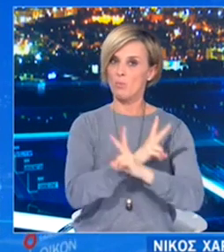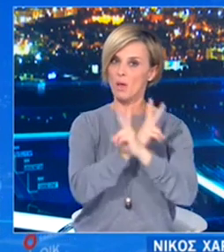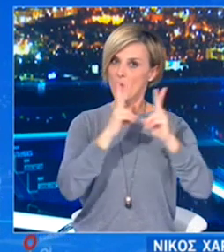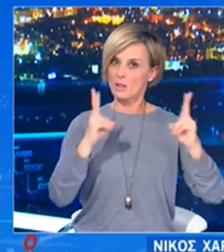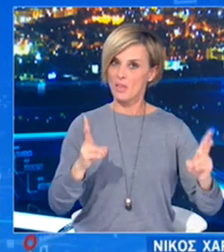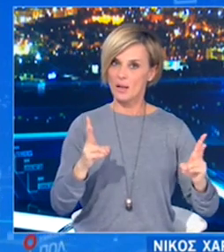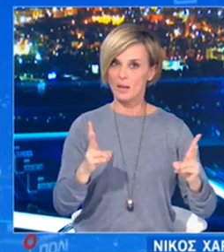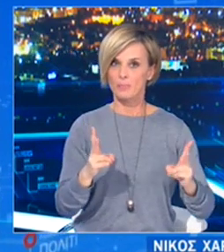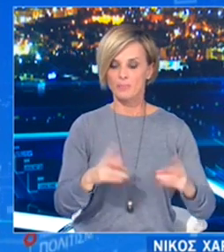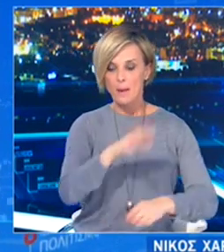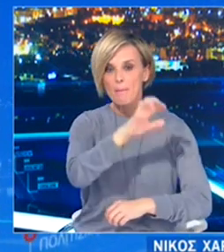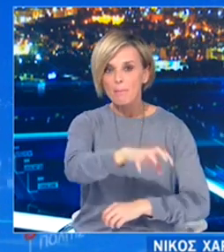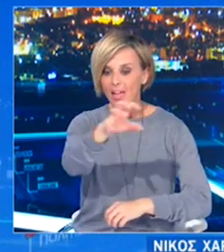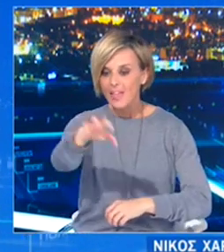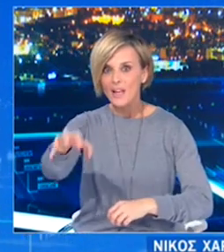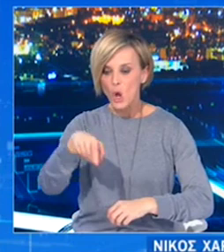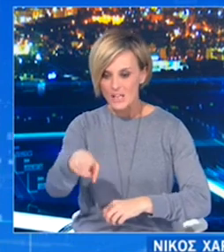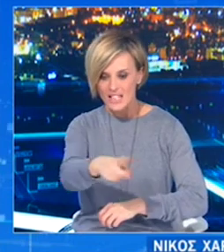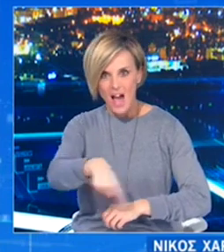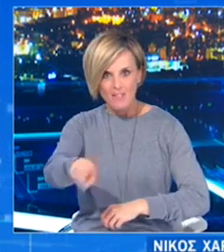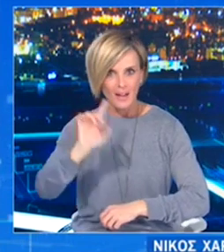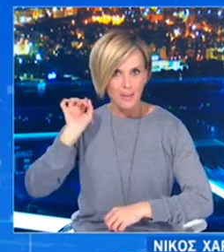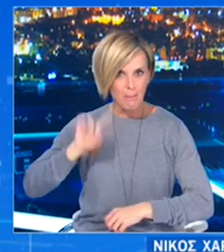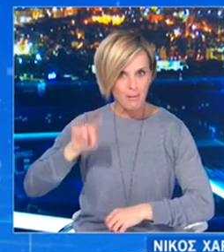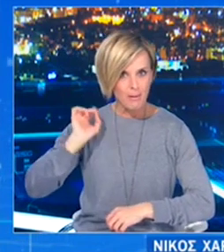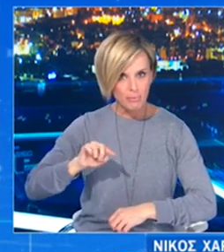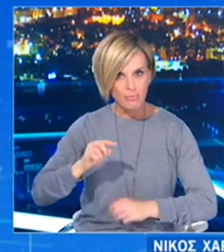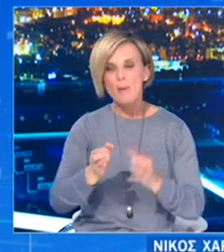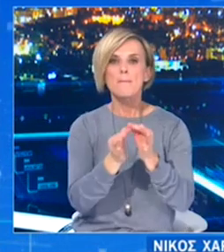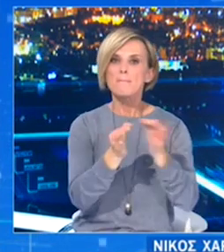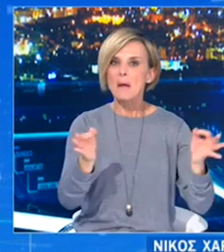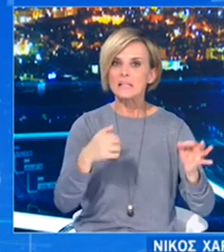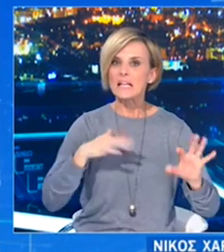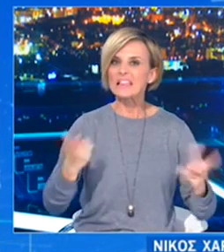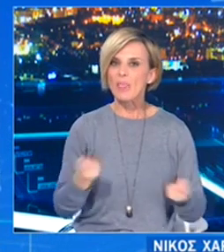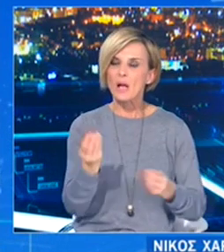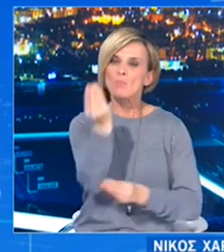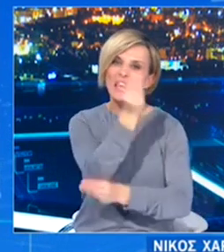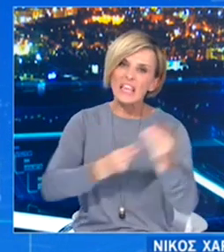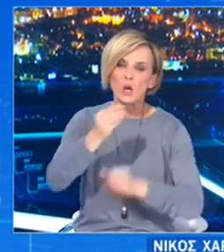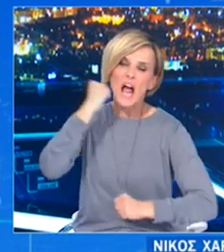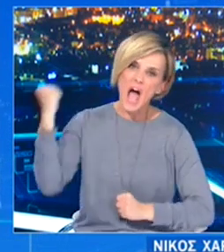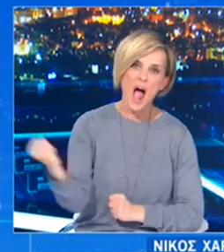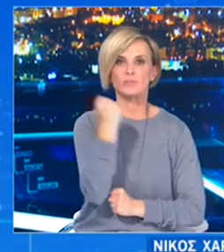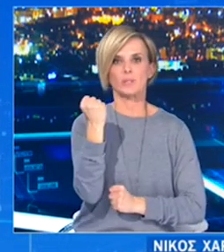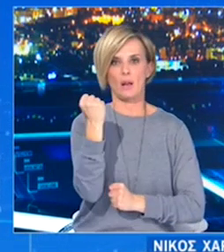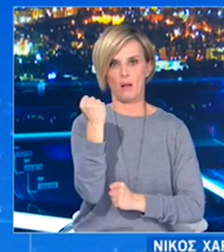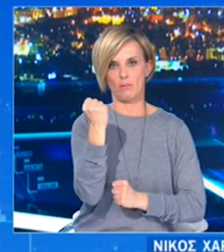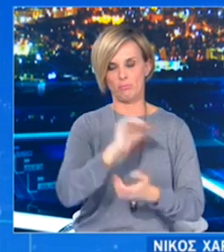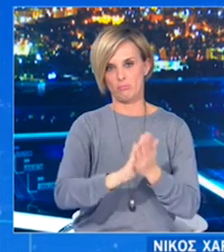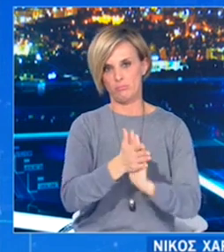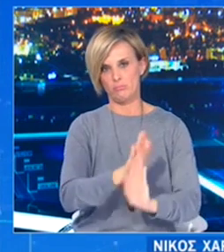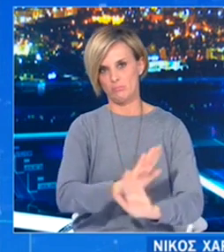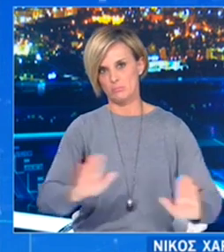περιοχών που τα μέτρα δεν φέρουν αποτέλεσμα η λήψη αυστηρότερων μέτρων αποτελεί μονόδρομο. Την ίδια στιγμή και